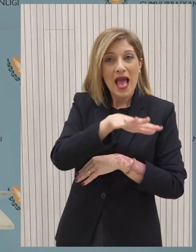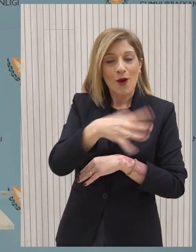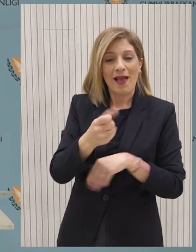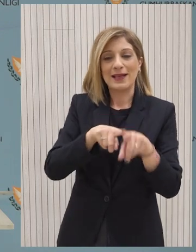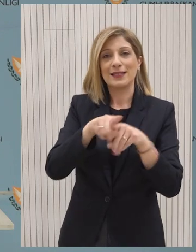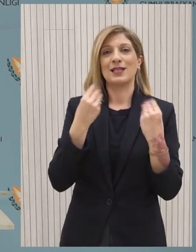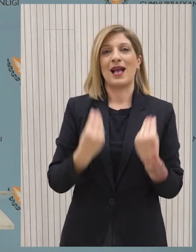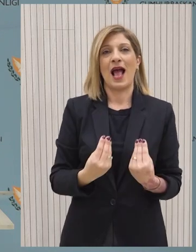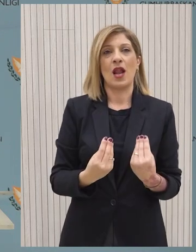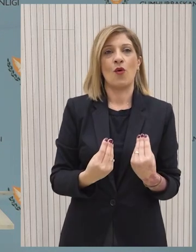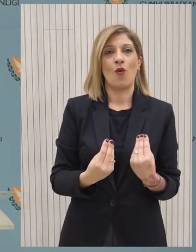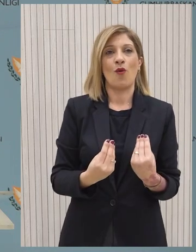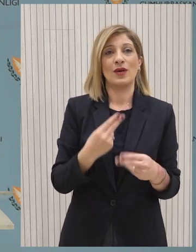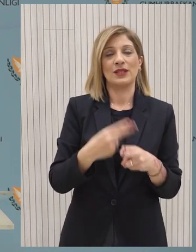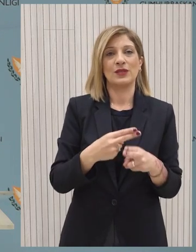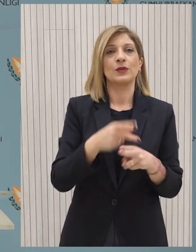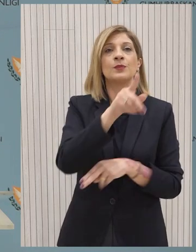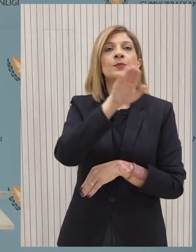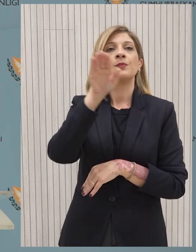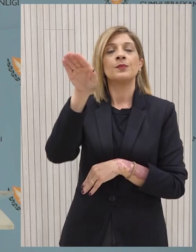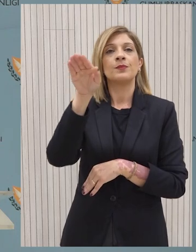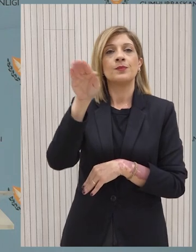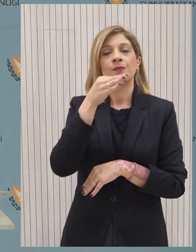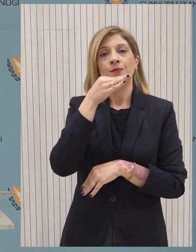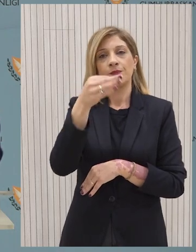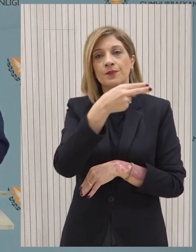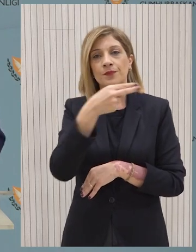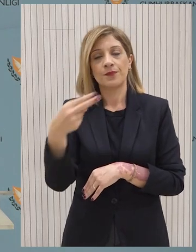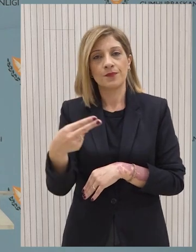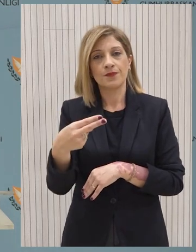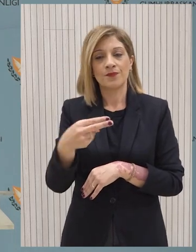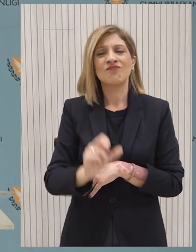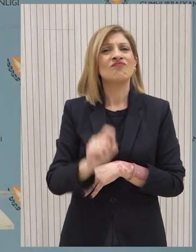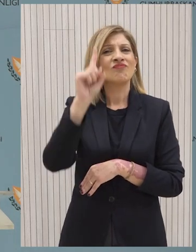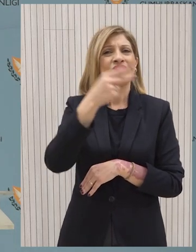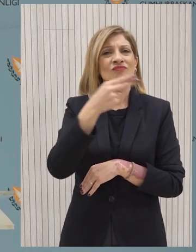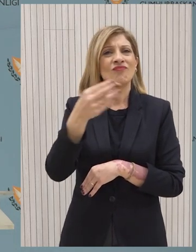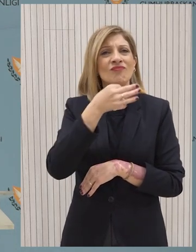σε σχέση με το πρόσωπο σενάριο σκάφει, δηλαδή να προσεγγίσουν τις αρχές της Γάζας,